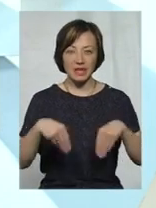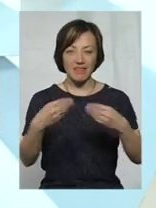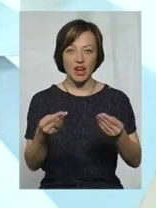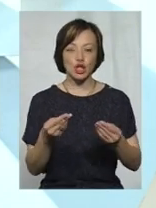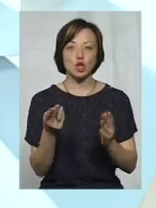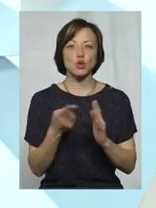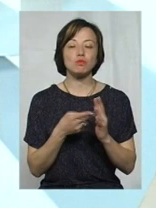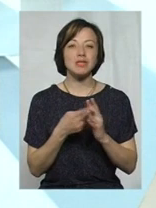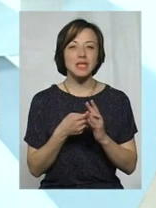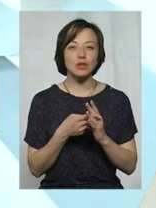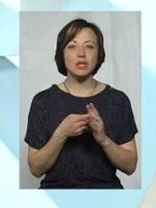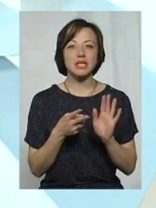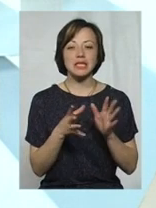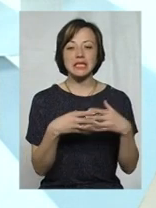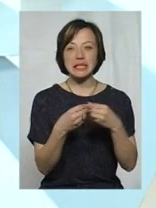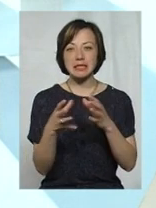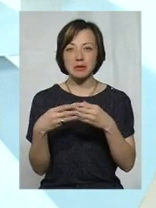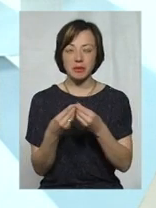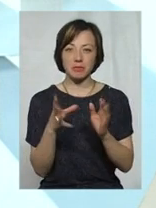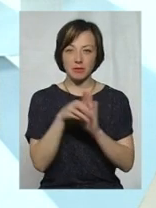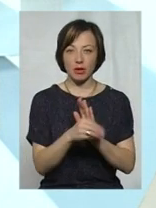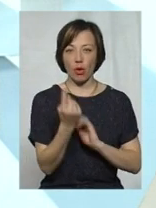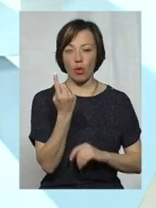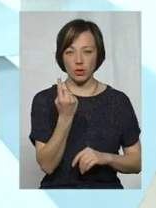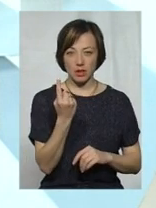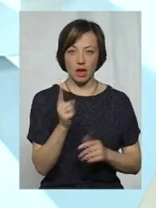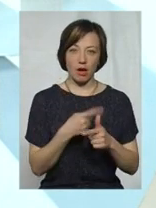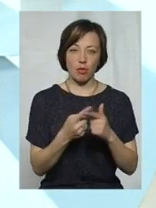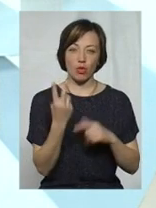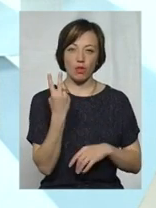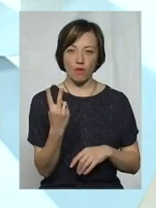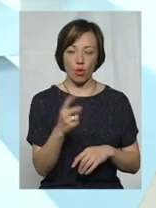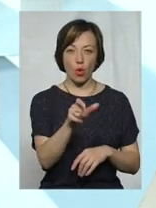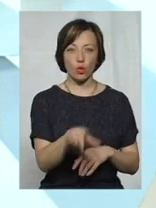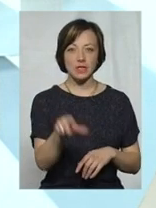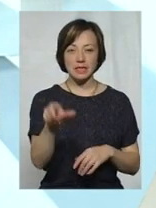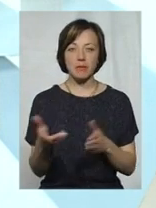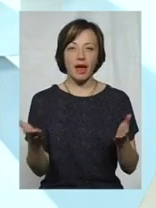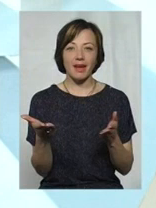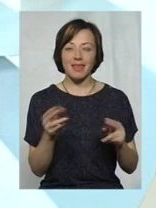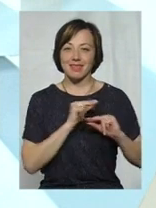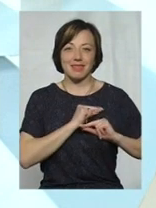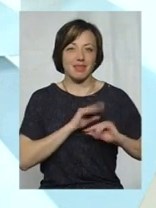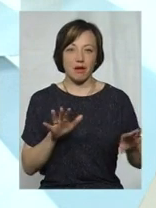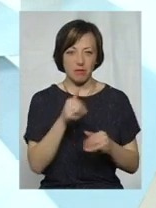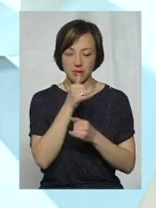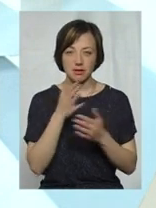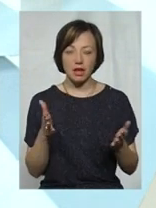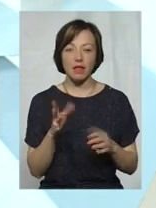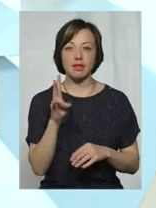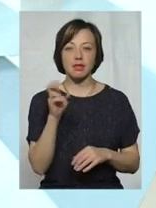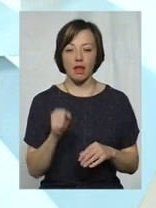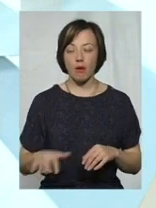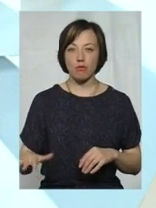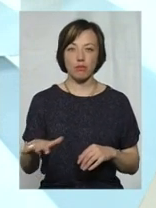субсидію сім'ям, які складаються з однієї або двох осіб, які є непрацездатними, на